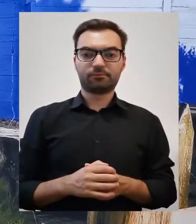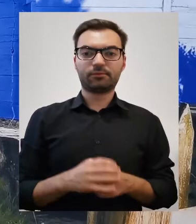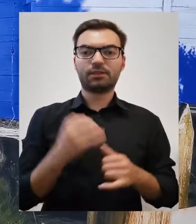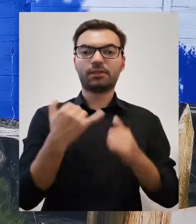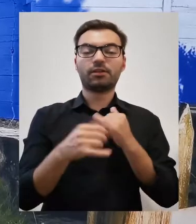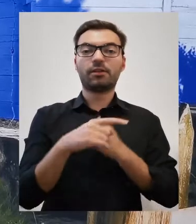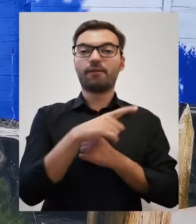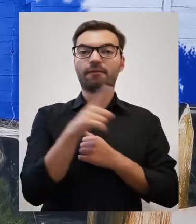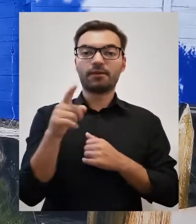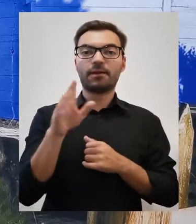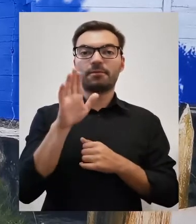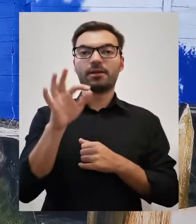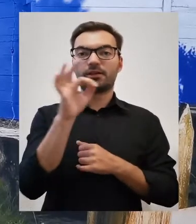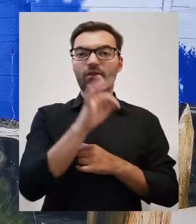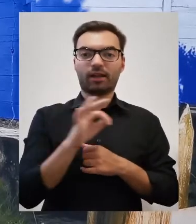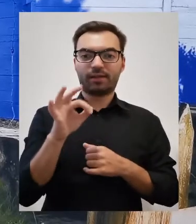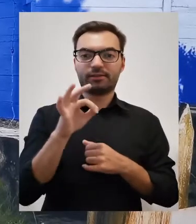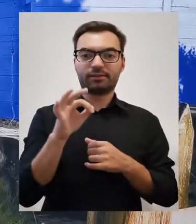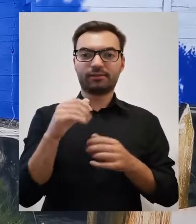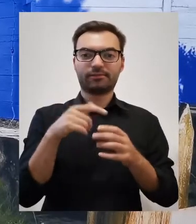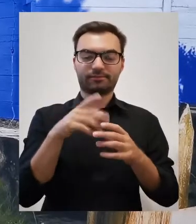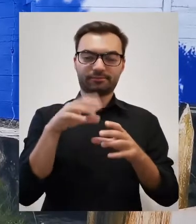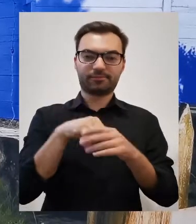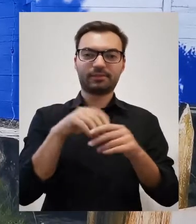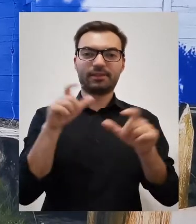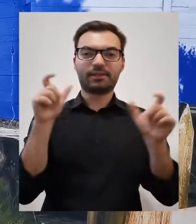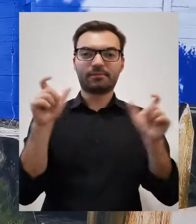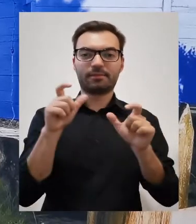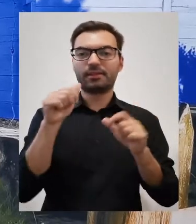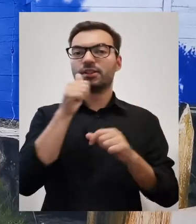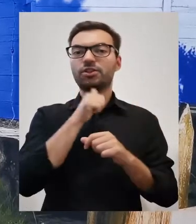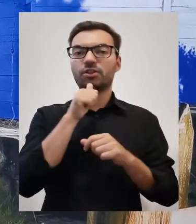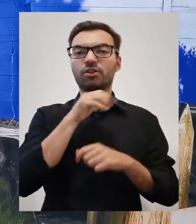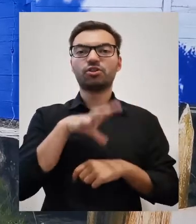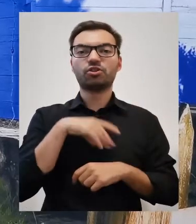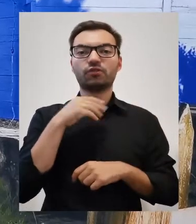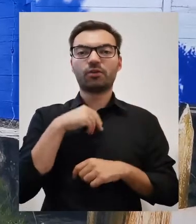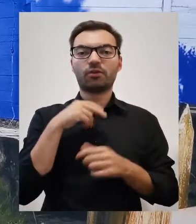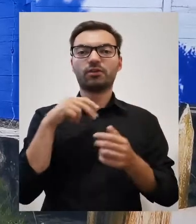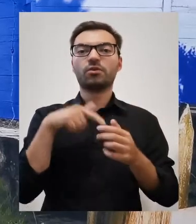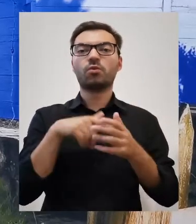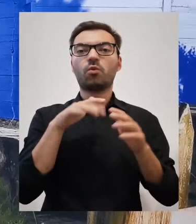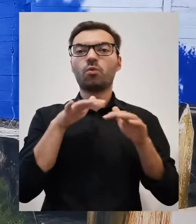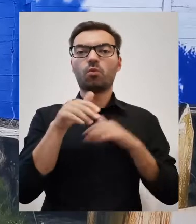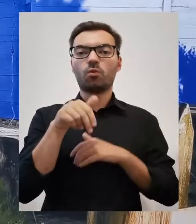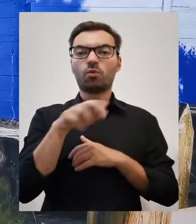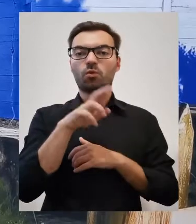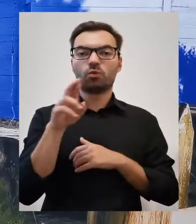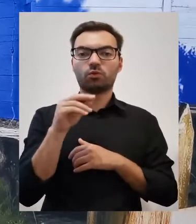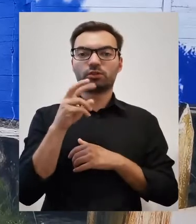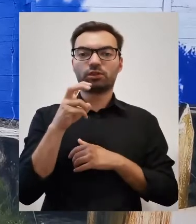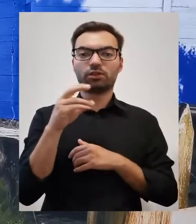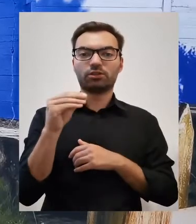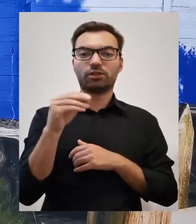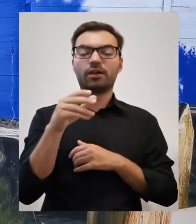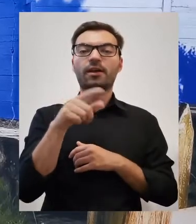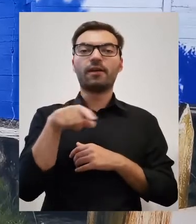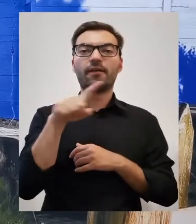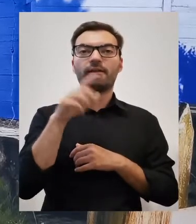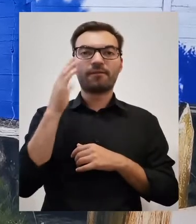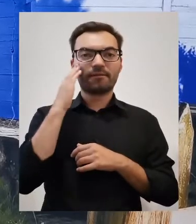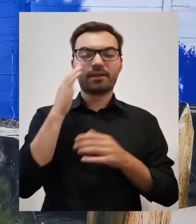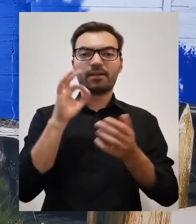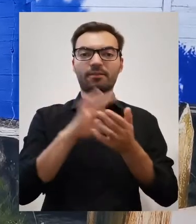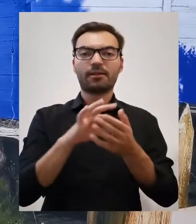Jeżeli ktoś z Państwa miał okazję brać udział w takiej imprezie zatytułowanej Zielone Świątki na Urzeczu, to wie